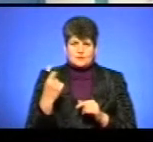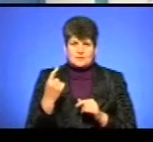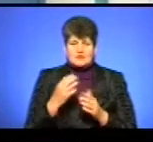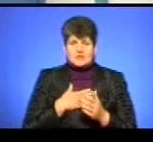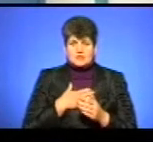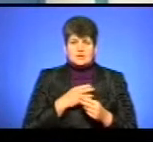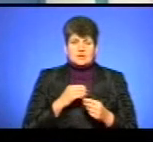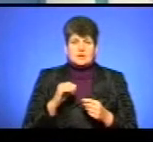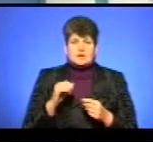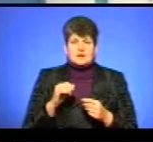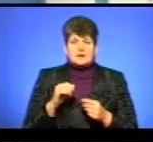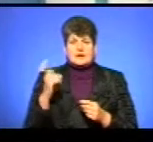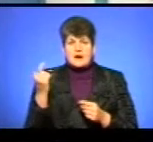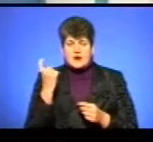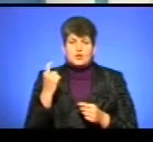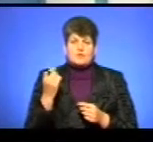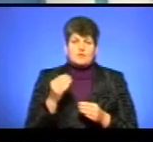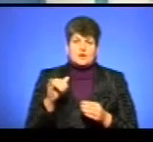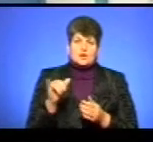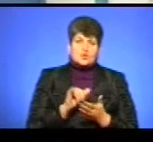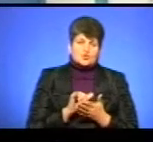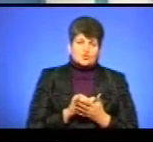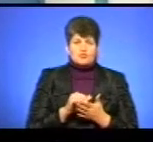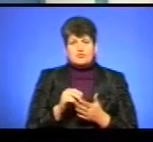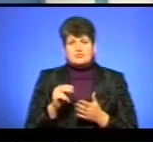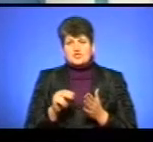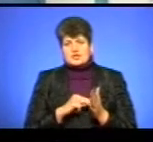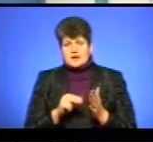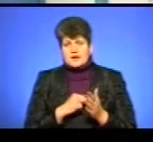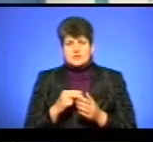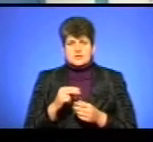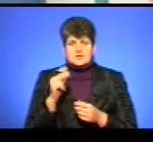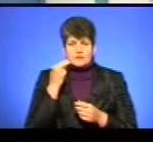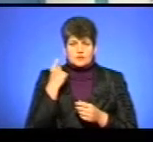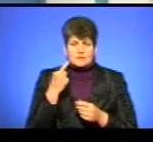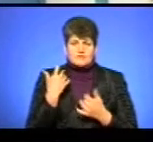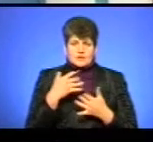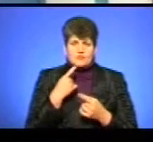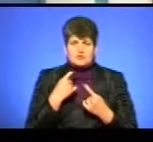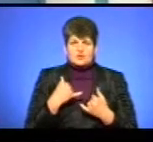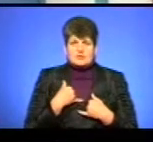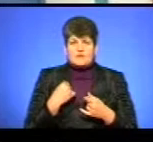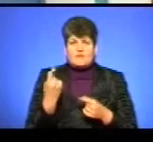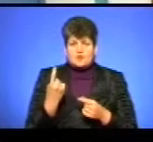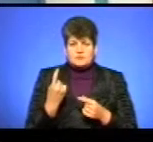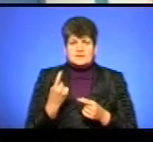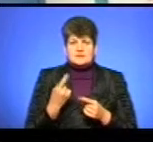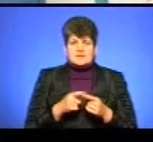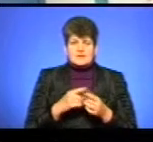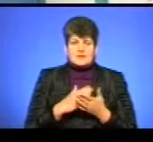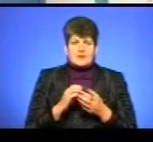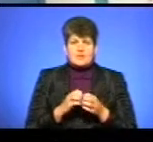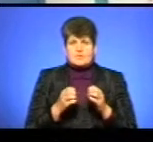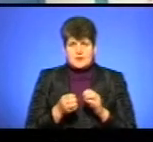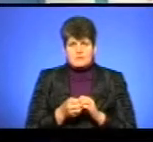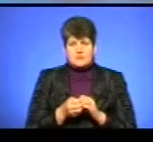Харкова, Сум, Черкащина, Закарпаття, Волині, Чернігівщини також заявляли про те, що в них в області. А така саме є проблема, і